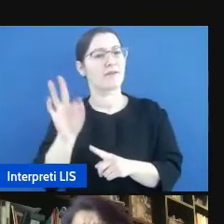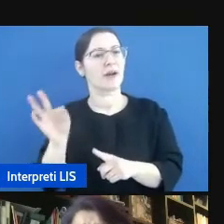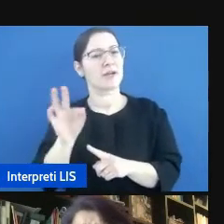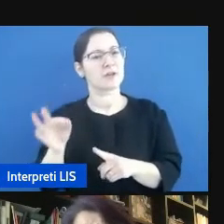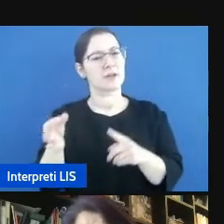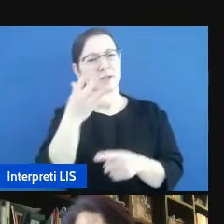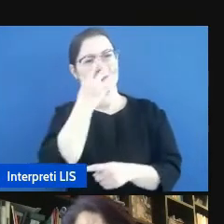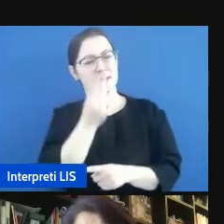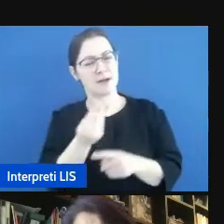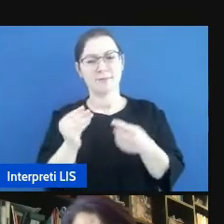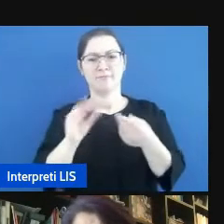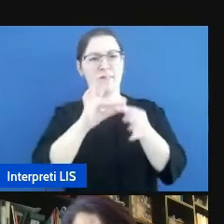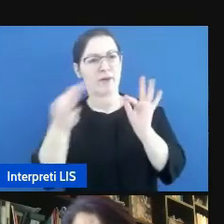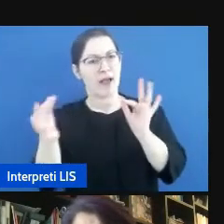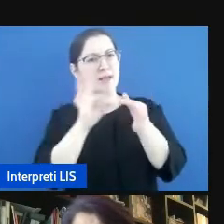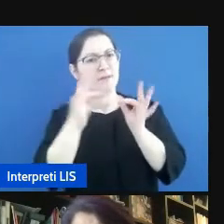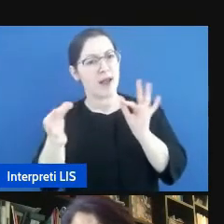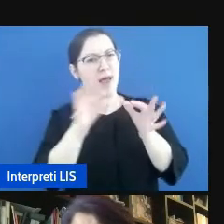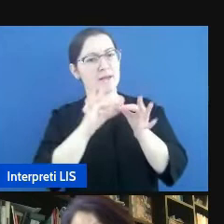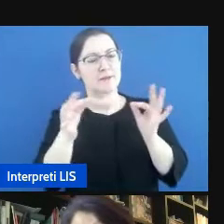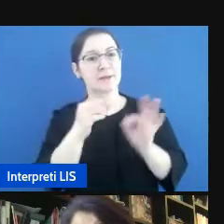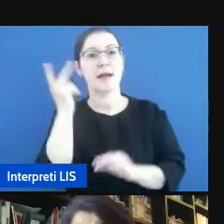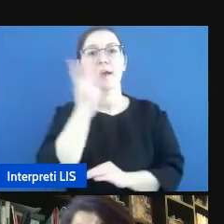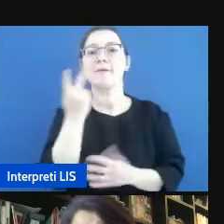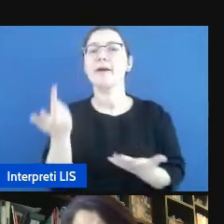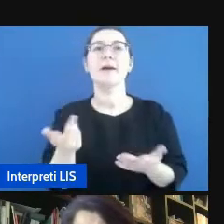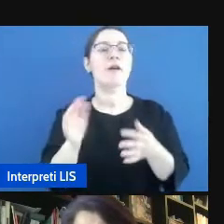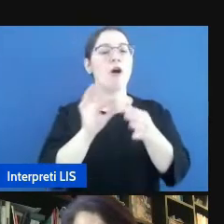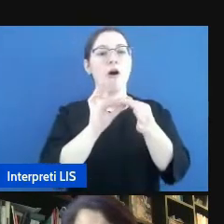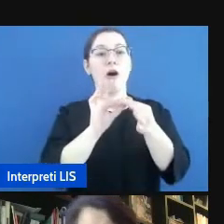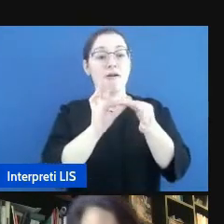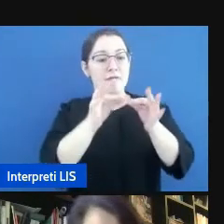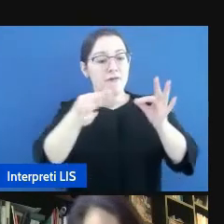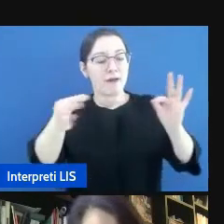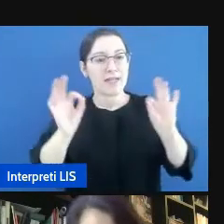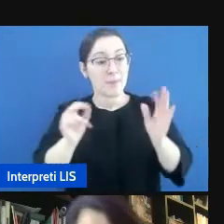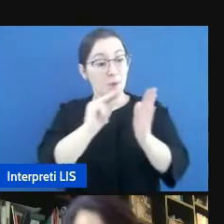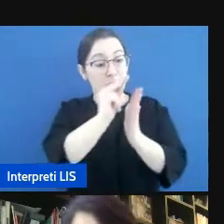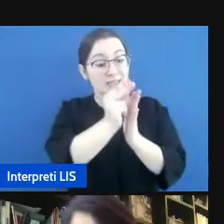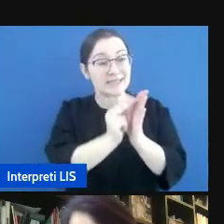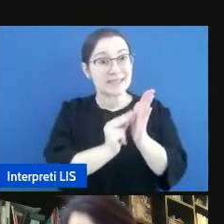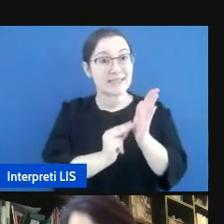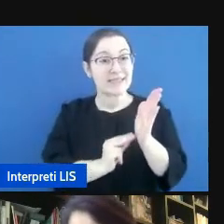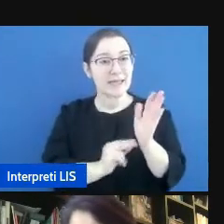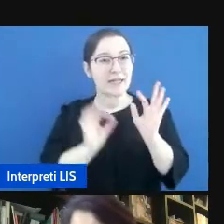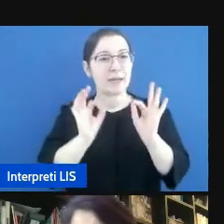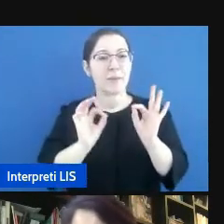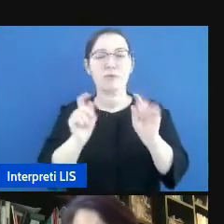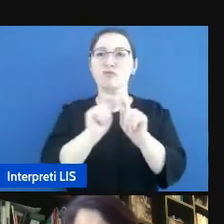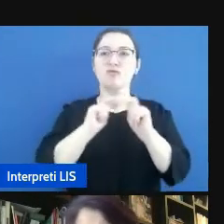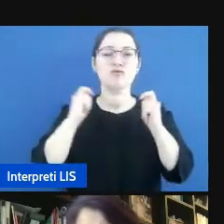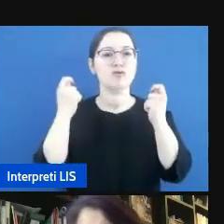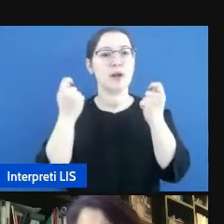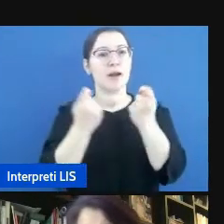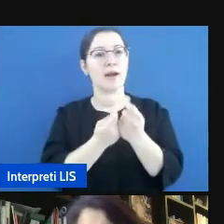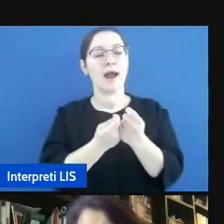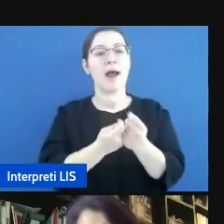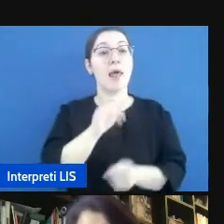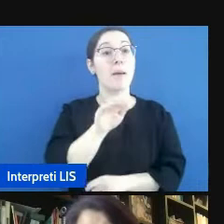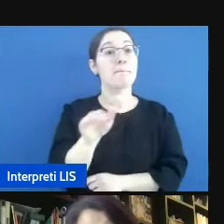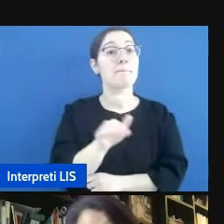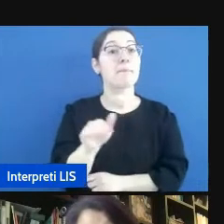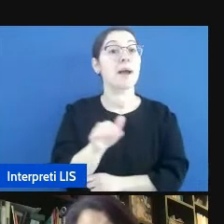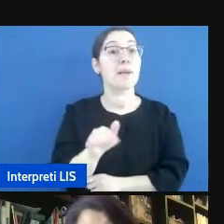però naturalmente la scrittura, quelle frasi sono frasi scritte e non solo quelle frasi, ma in genere il bambino sordo e